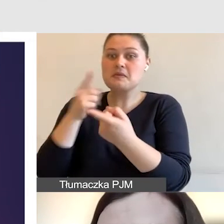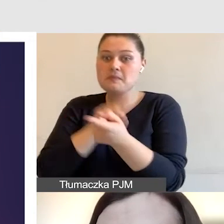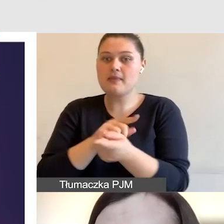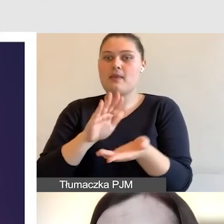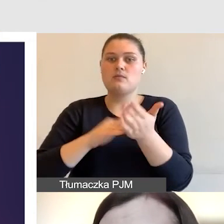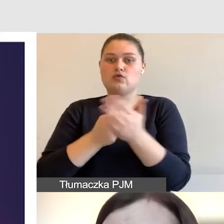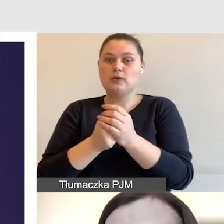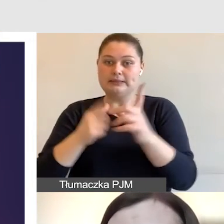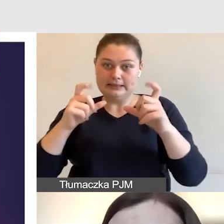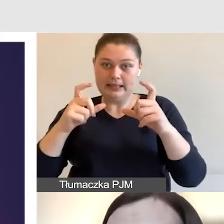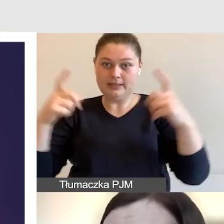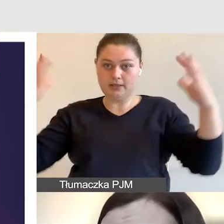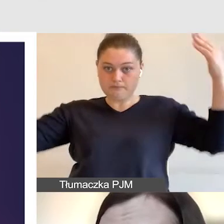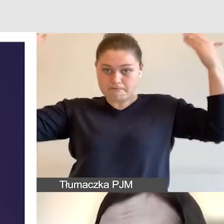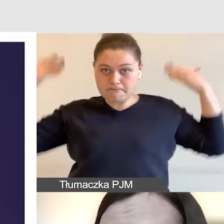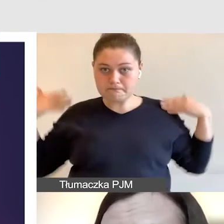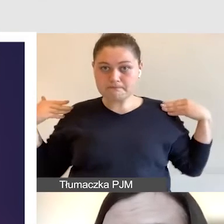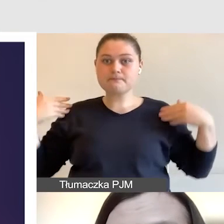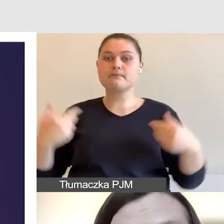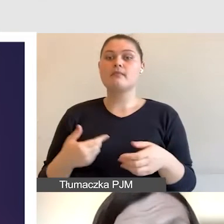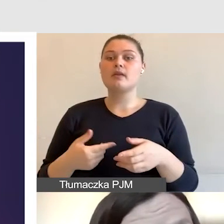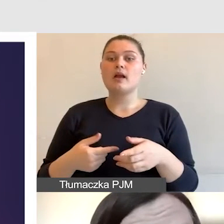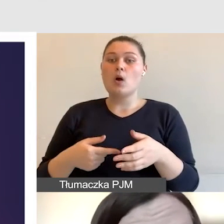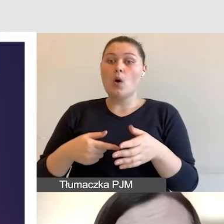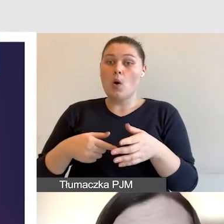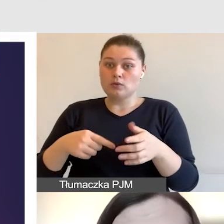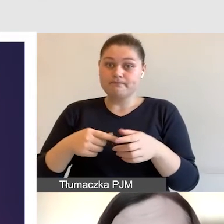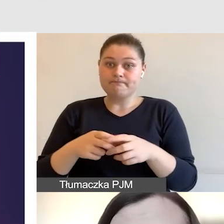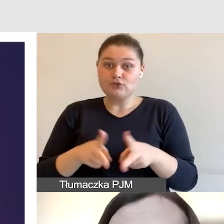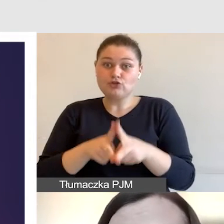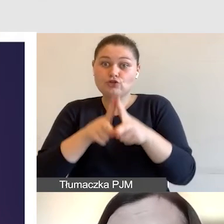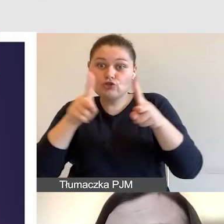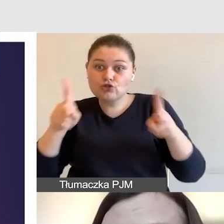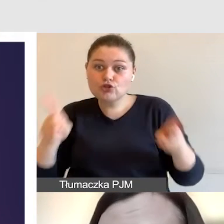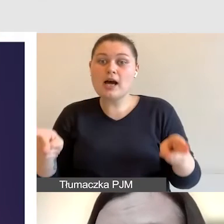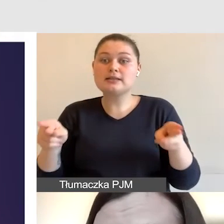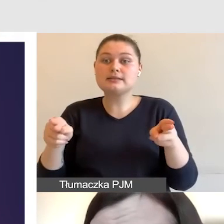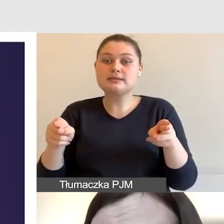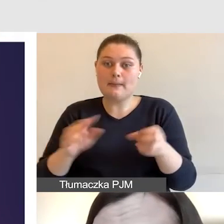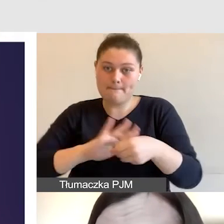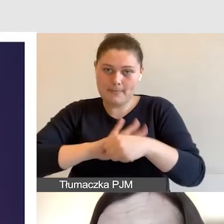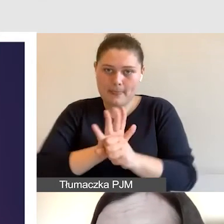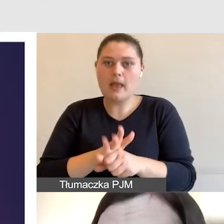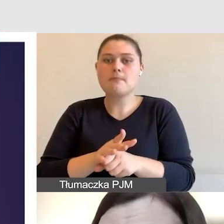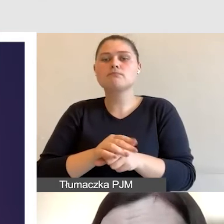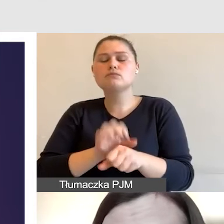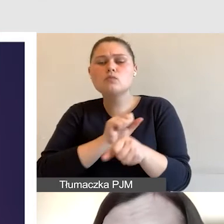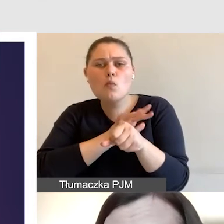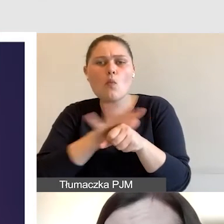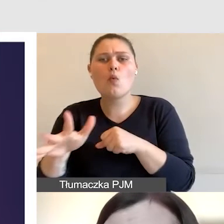nagrywanie się na tle płyk z książkami może odciągnąć uwagę od naszego wykładu, bo